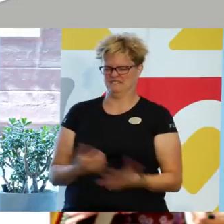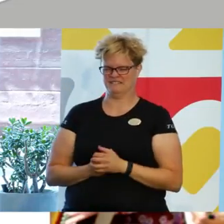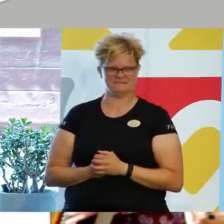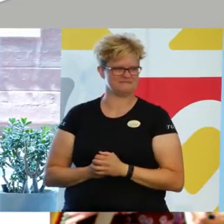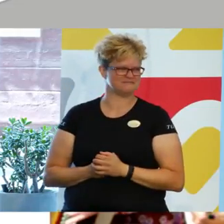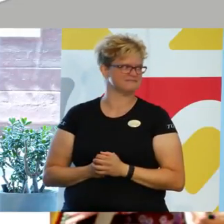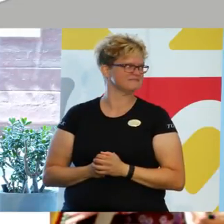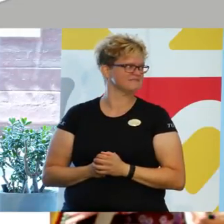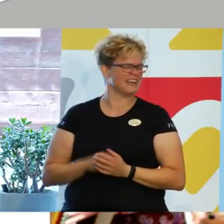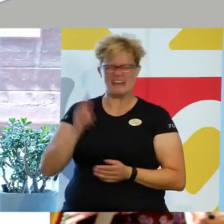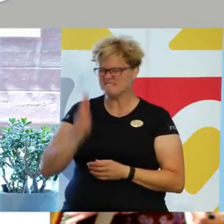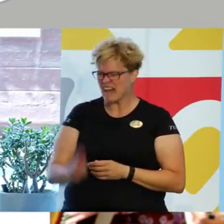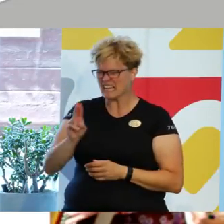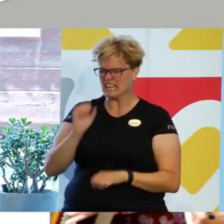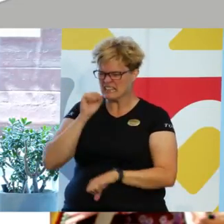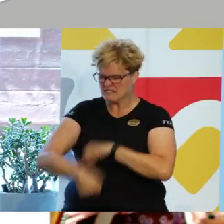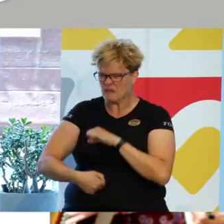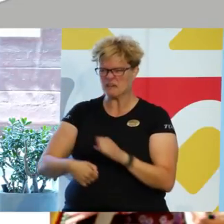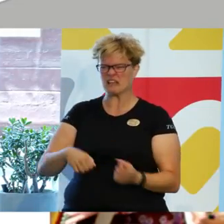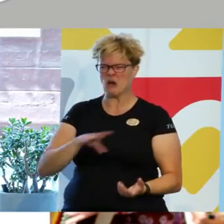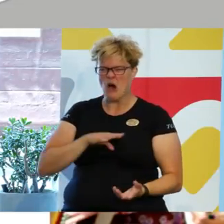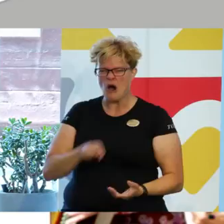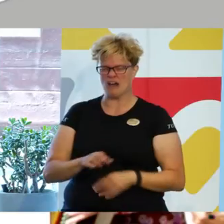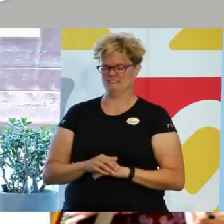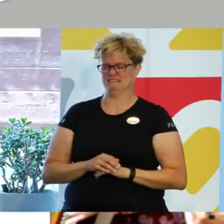Är det verkligen nödvändigt?